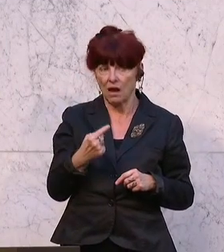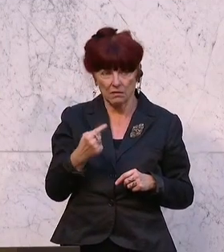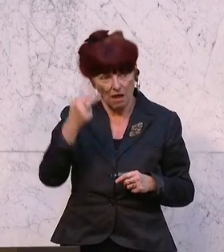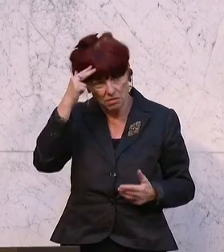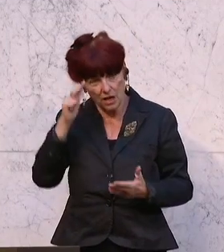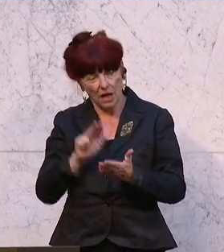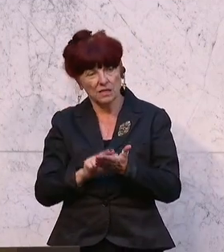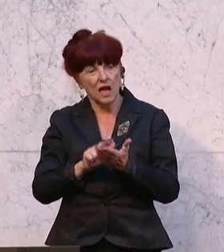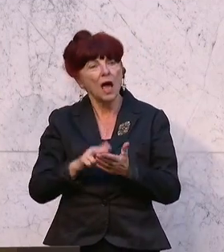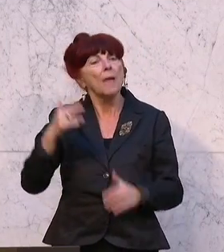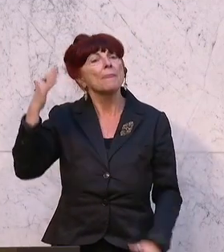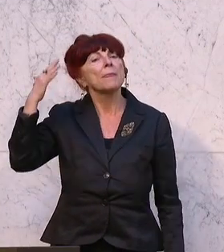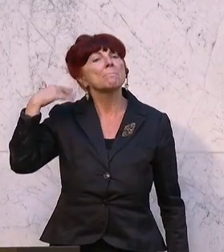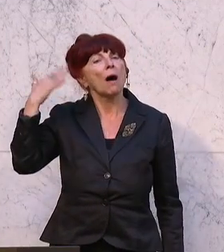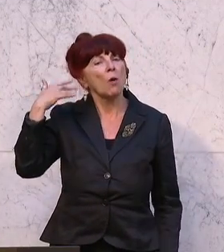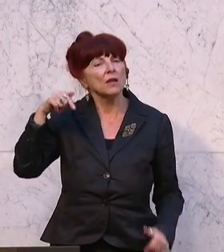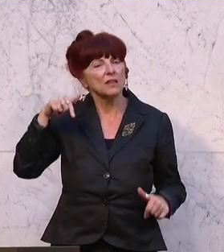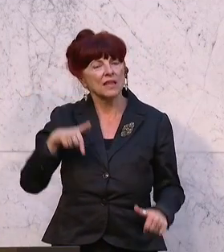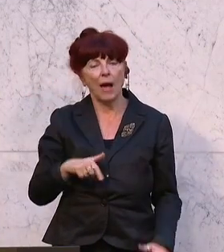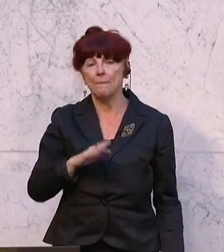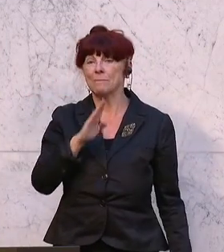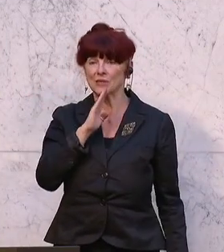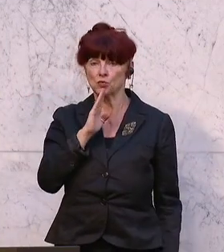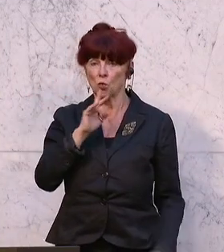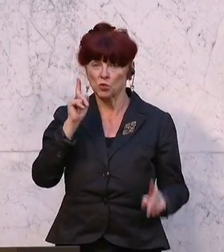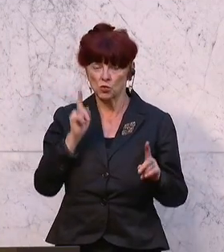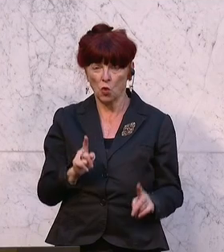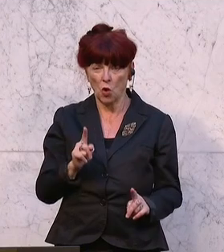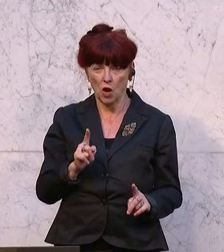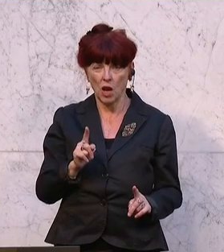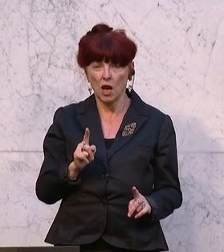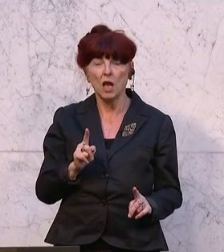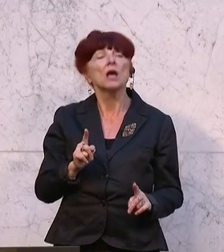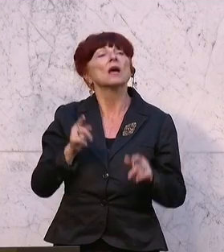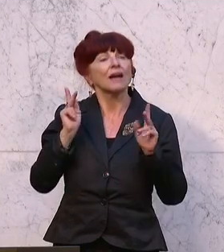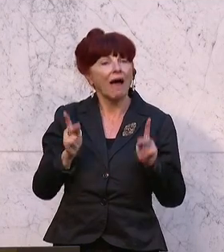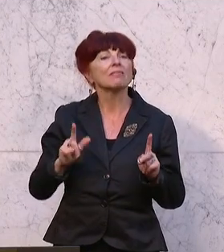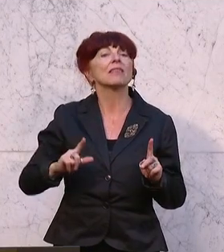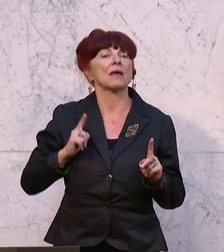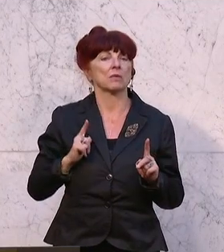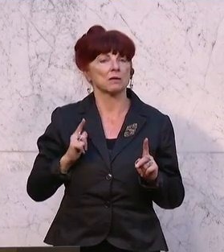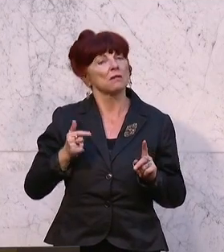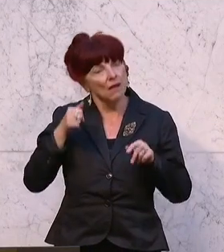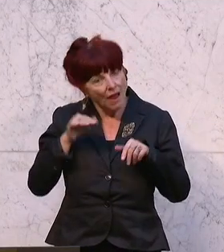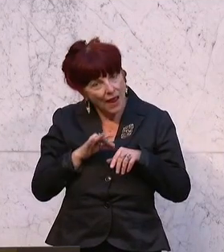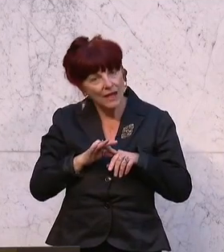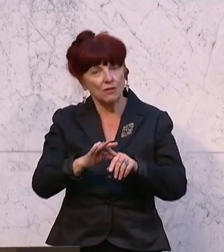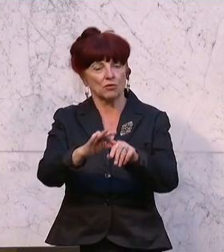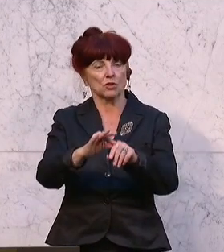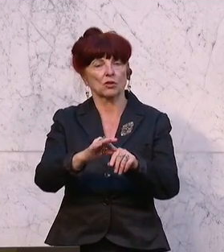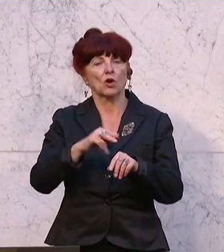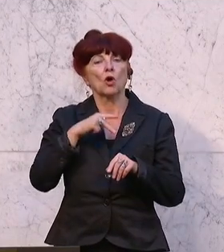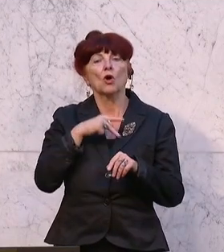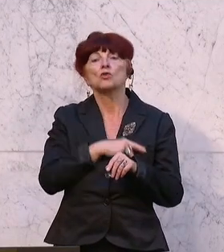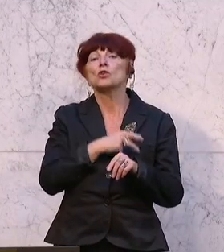eine Pension haben, von der sie leben können. Wer hat es eingeführt? Die Sozialdemokratie 1974,